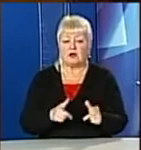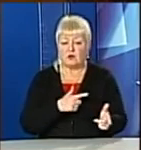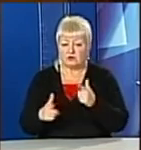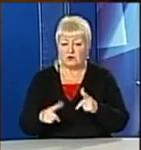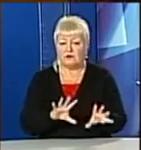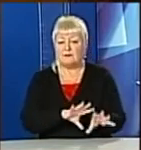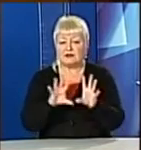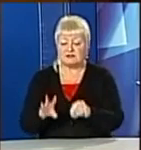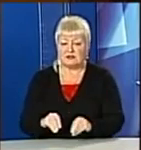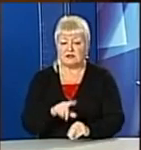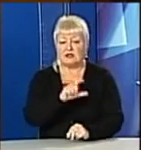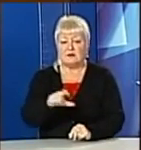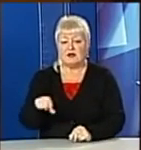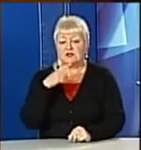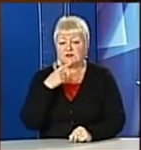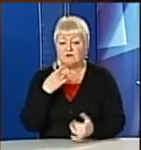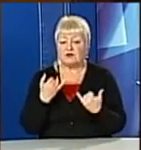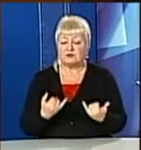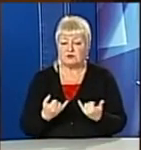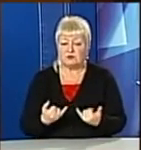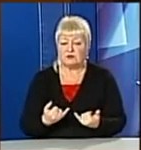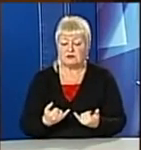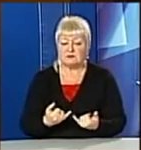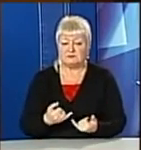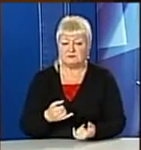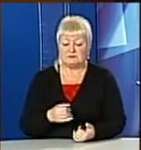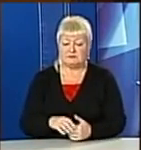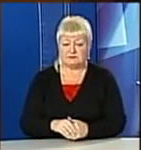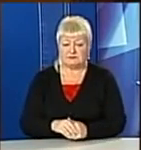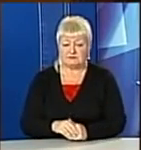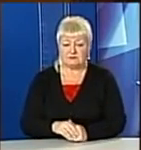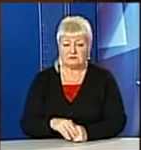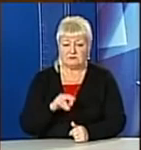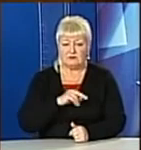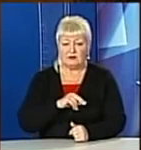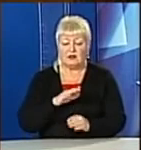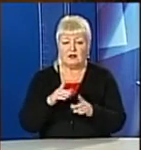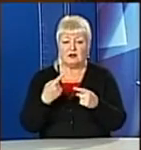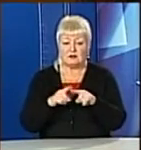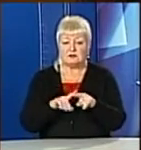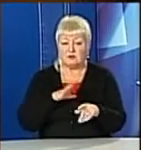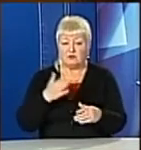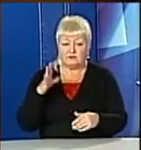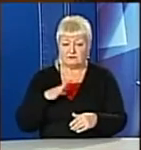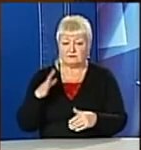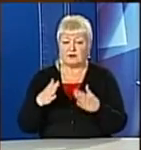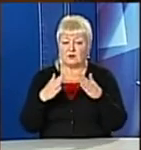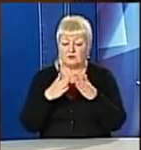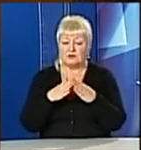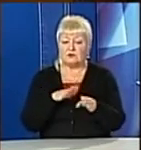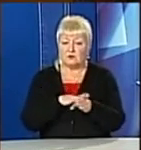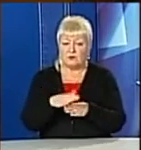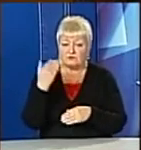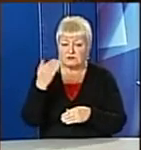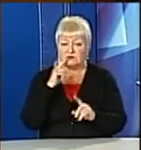так як і кажуть сьогодні працівники музею, тому що цей будинок був повністю Соломією Крушельницькою, відповідно, ми як місто